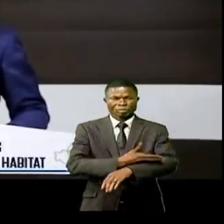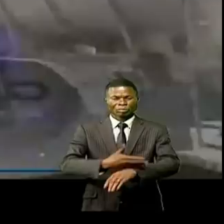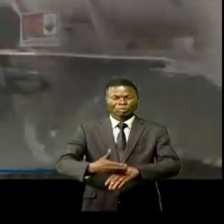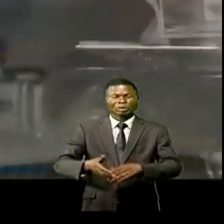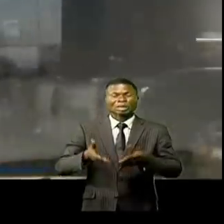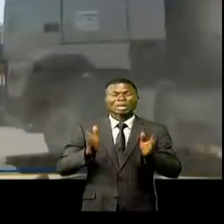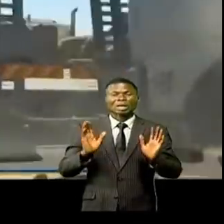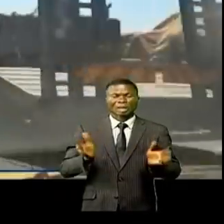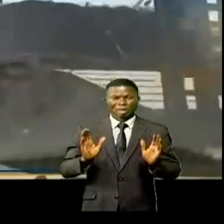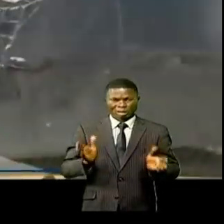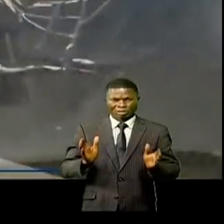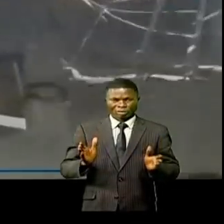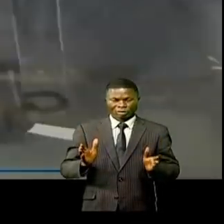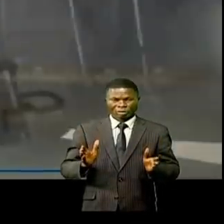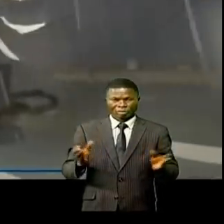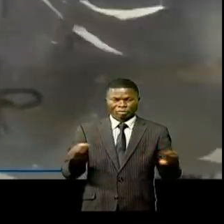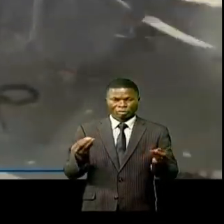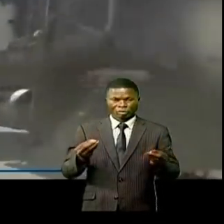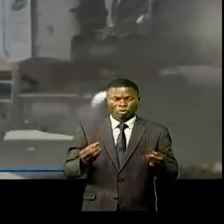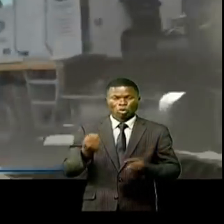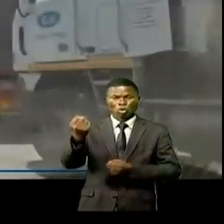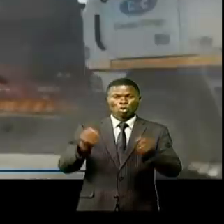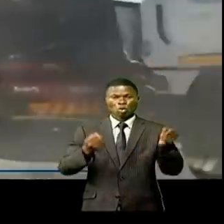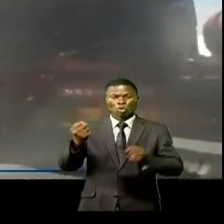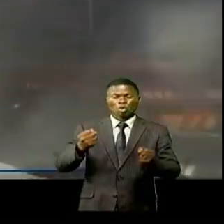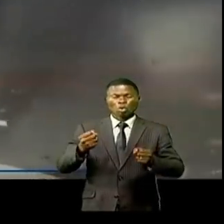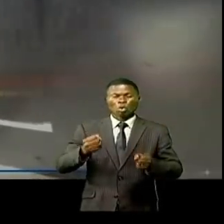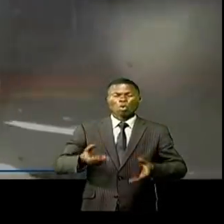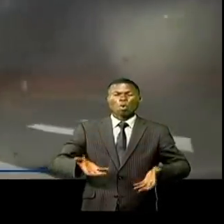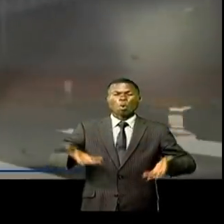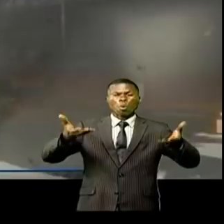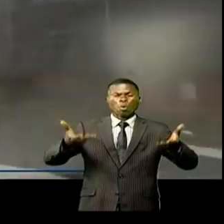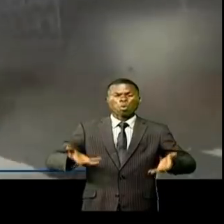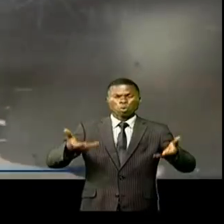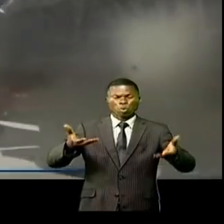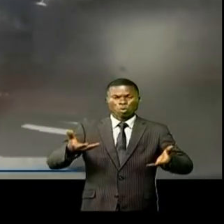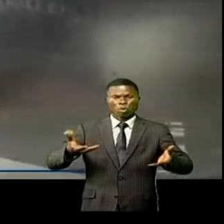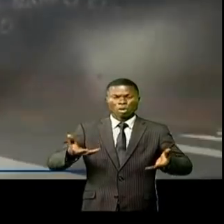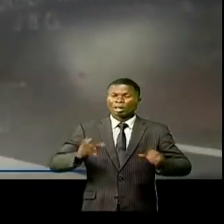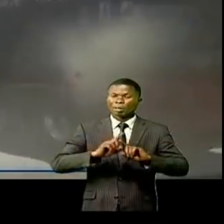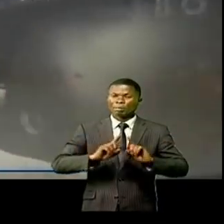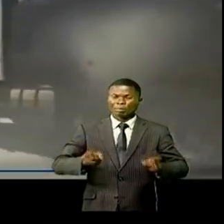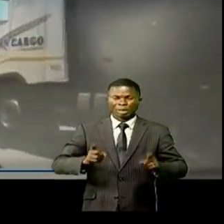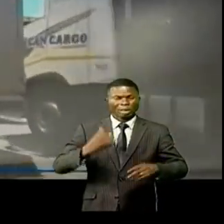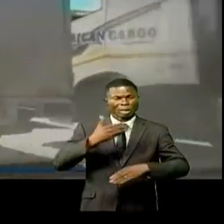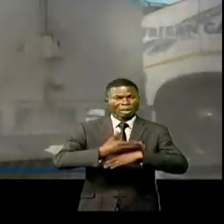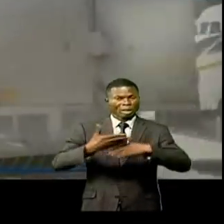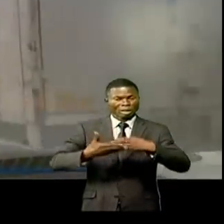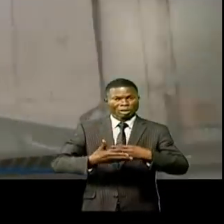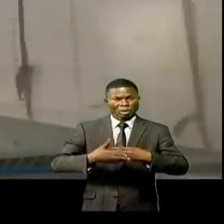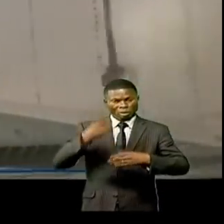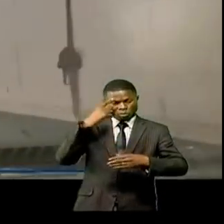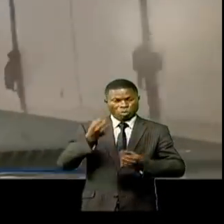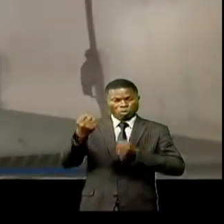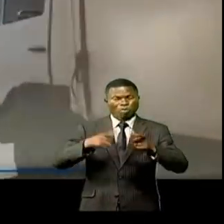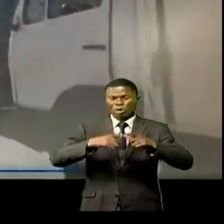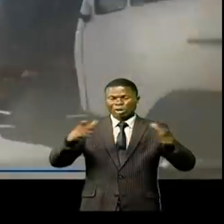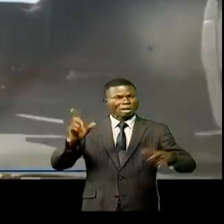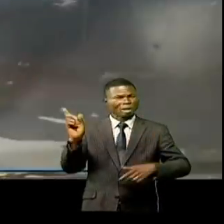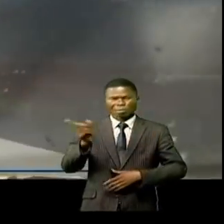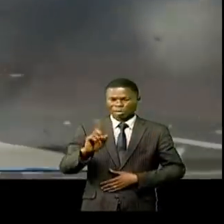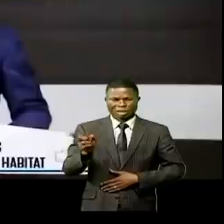suite au passage des camions en surcharge alors qu'elle n'a pas été conçue pour ce type de trafic.